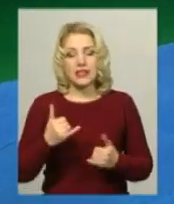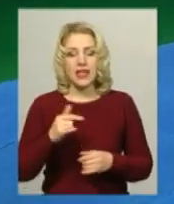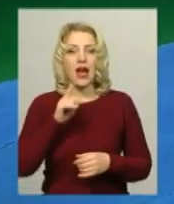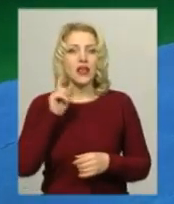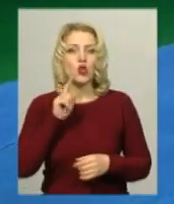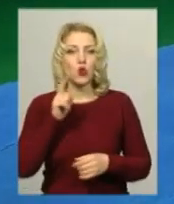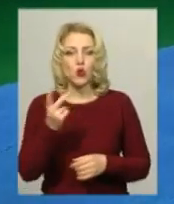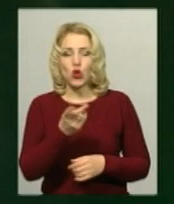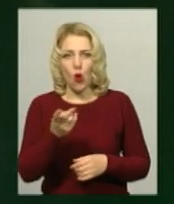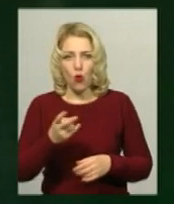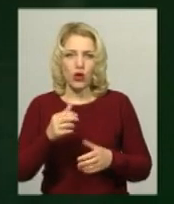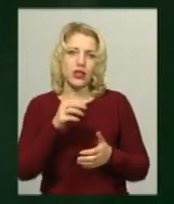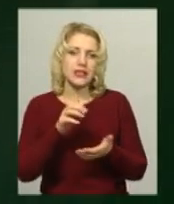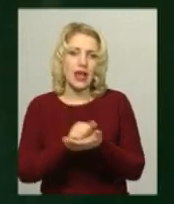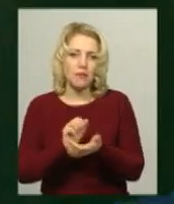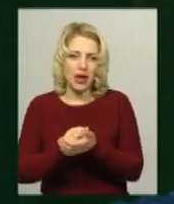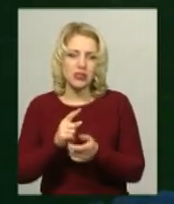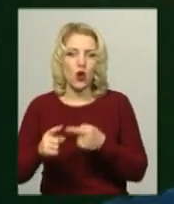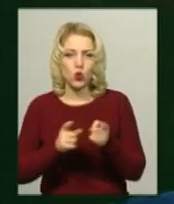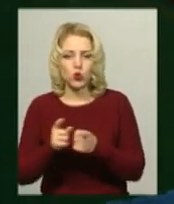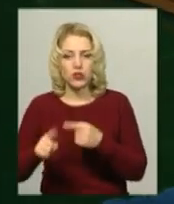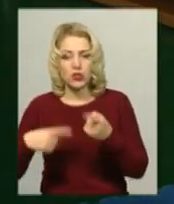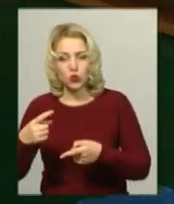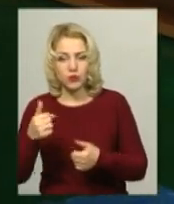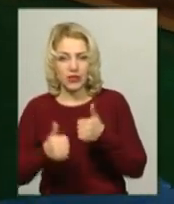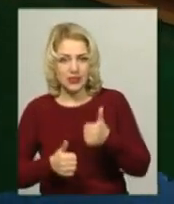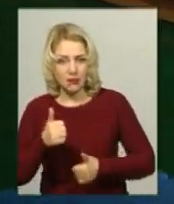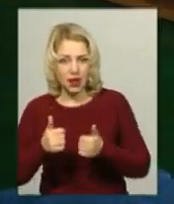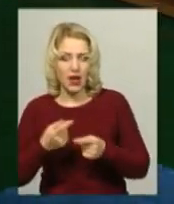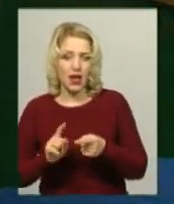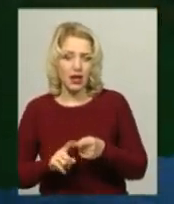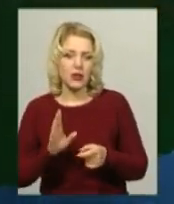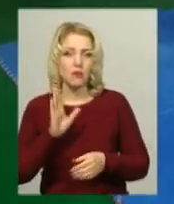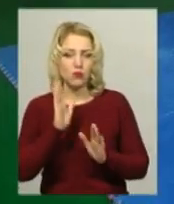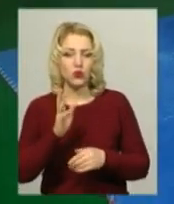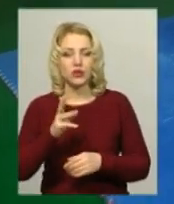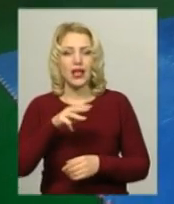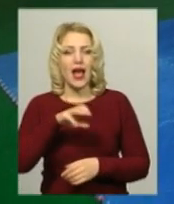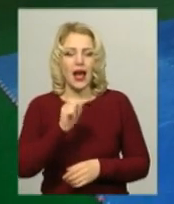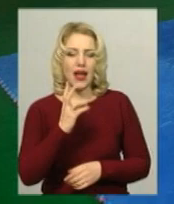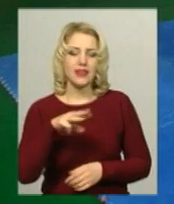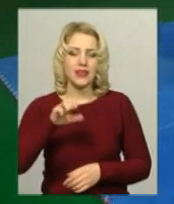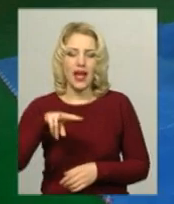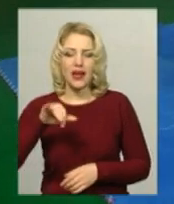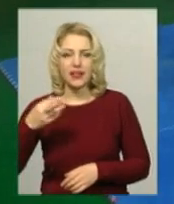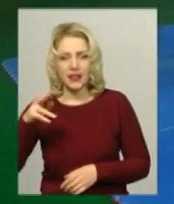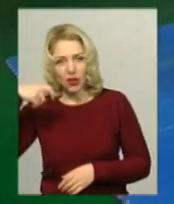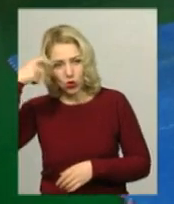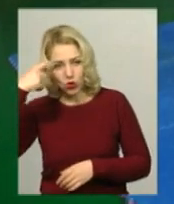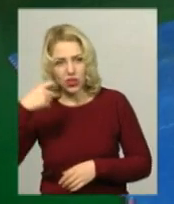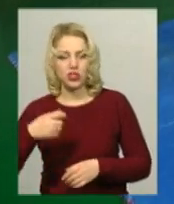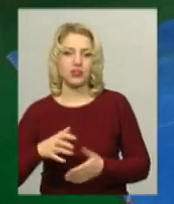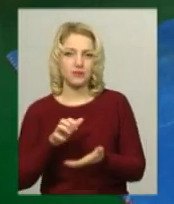змагань, додає Сергій Пісоцький. У лютому четверо спортсменів представлять Хмельниччину в Анталії на турнірі стеквандо. Вікторія Зелінська, Олександр